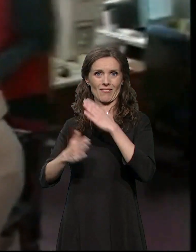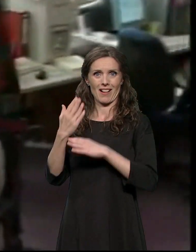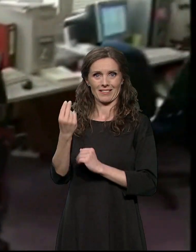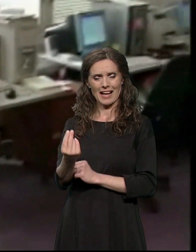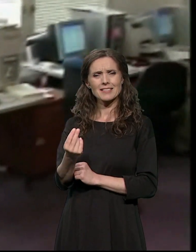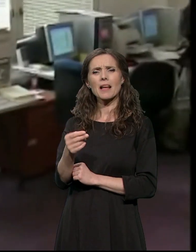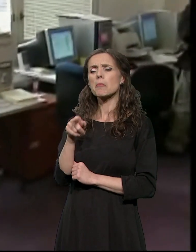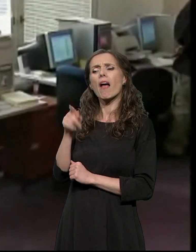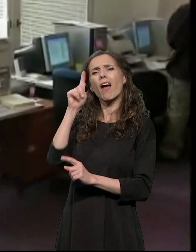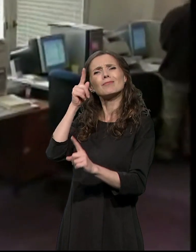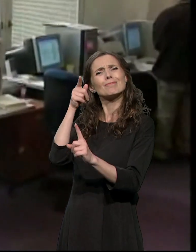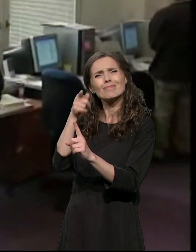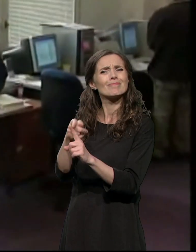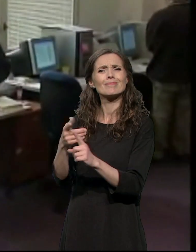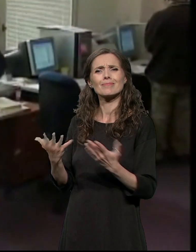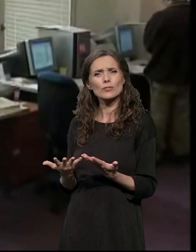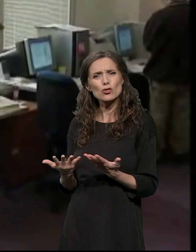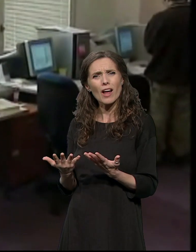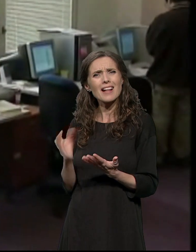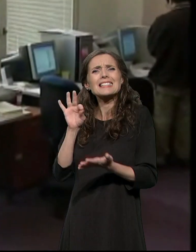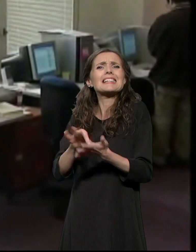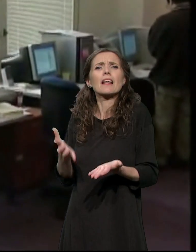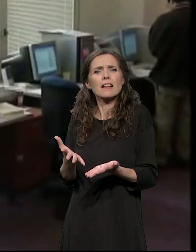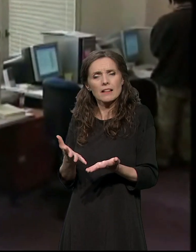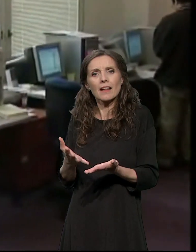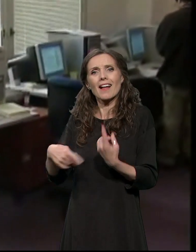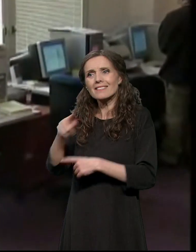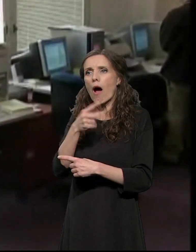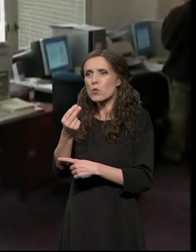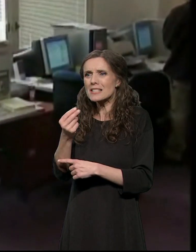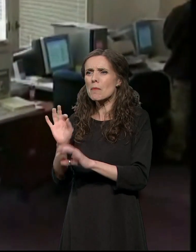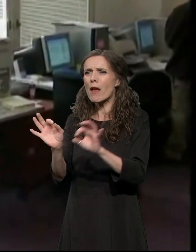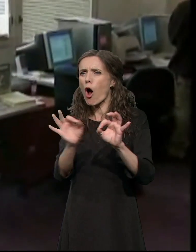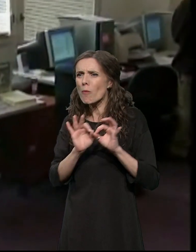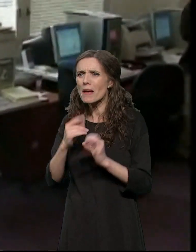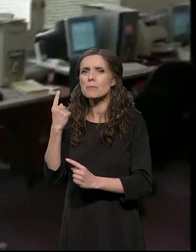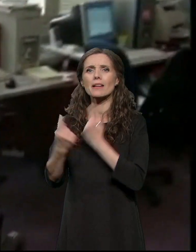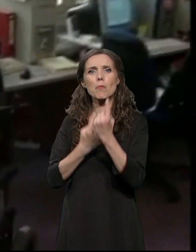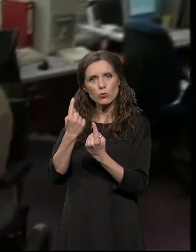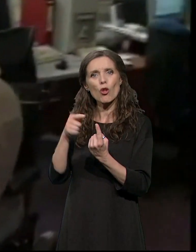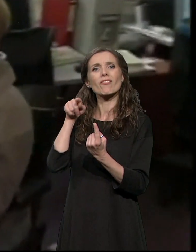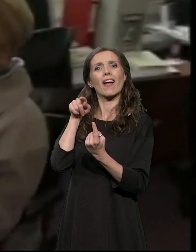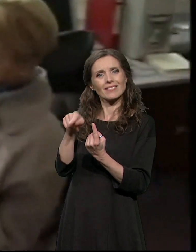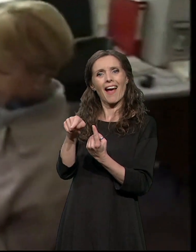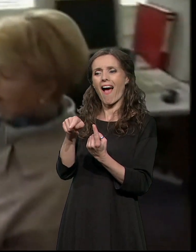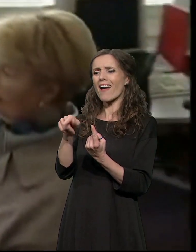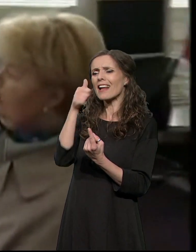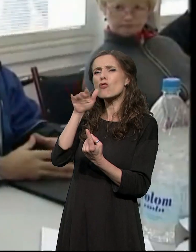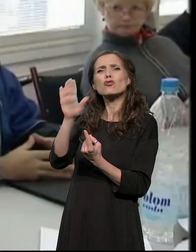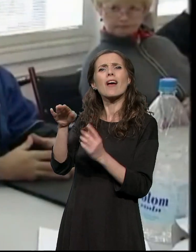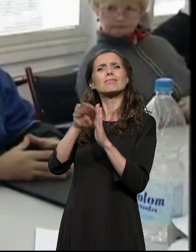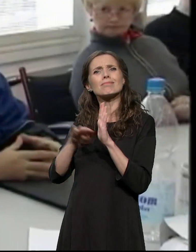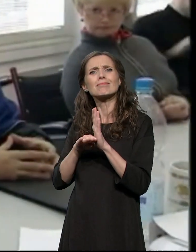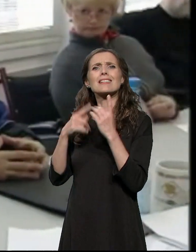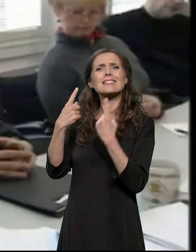se u Srbiji stvore uslovi koji će mogućiti primjenu filozofije samostalnog života.